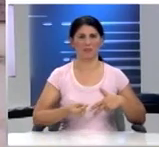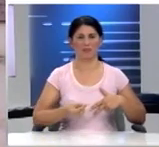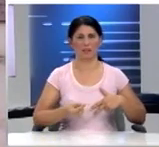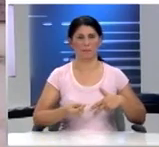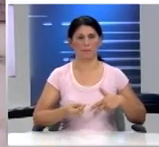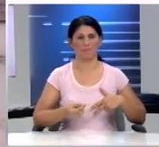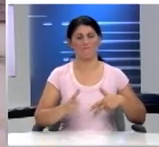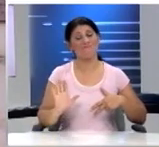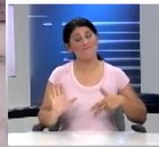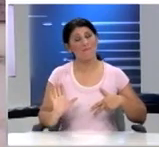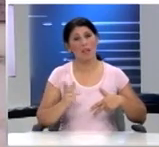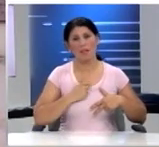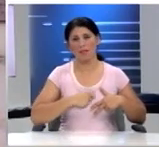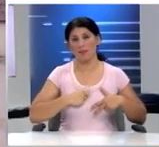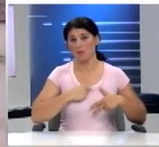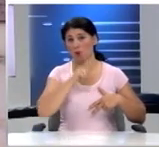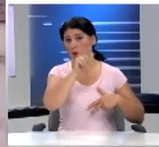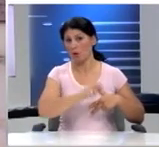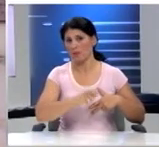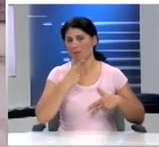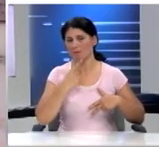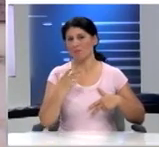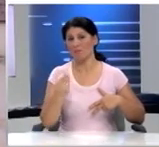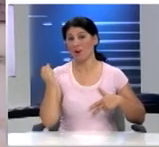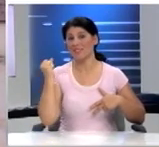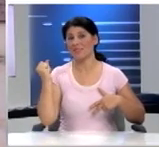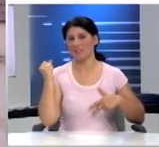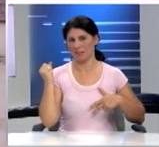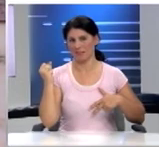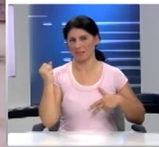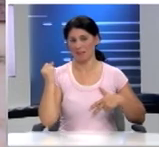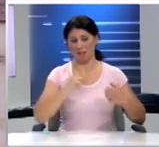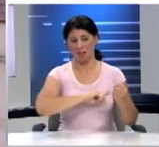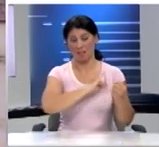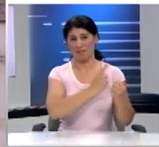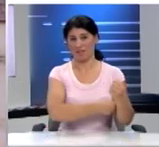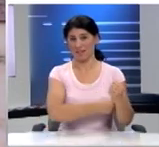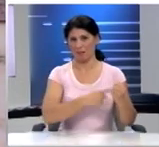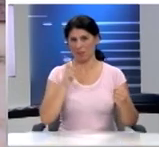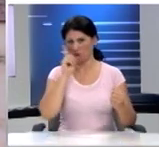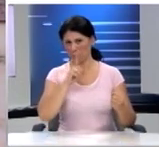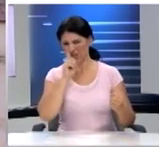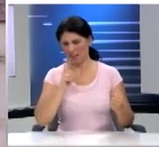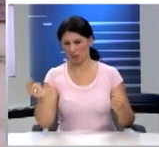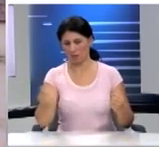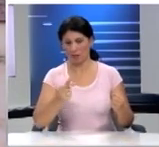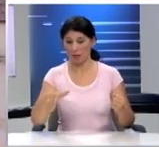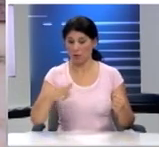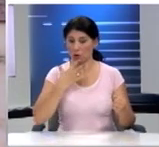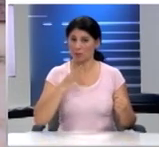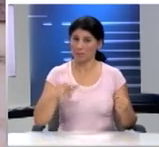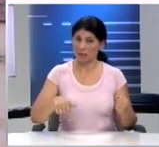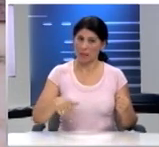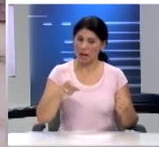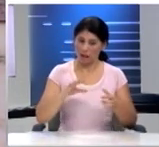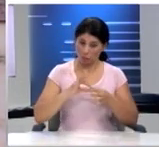αλλά δυστυχώς ήταν όπως ελέγχθη πολύ ισχυρή η δύναμή τους γι' αυτό και σήμερα λέει κάποιος ότι αν